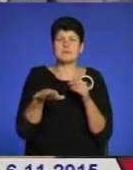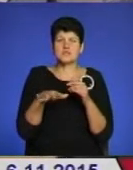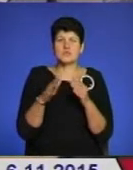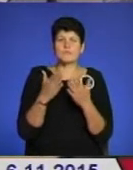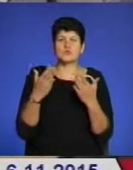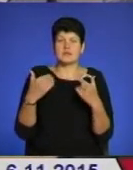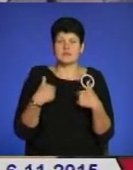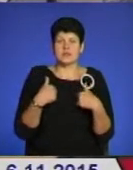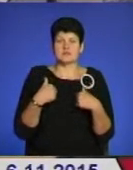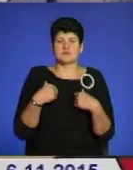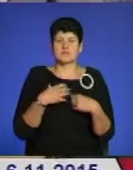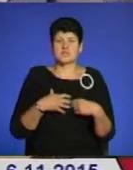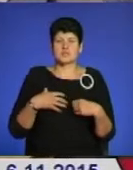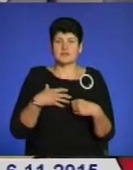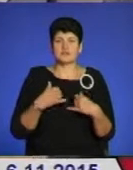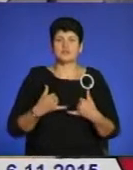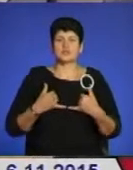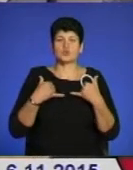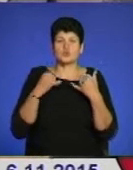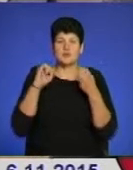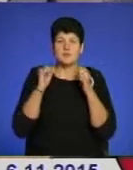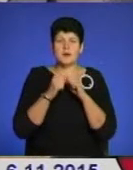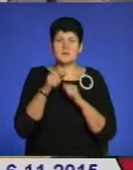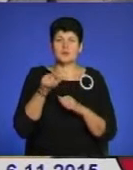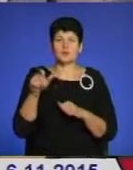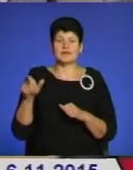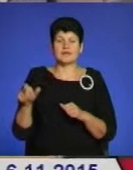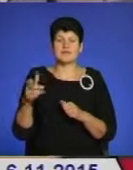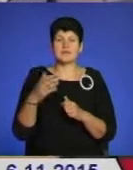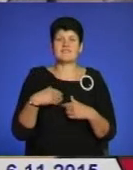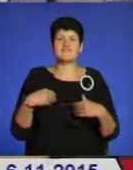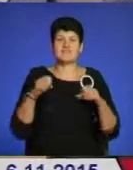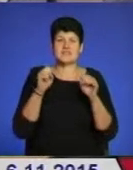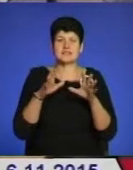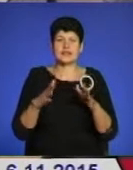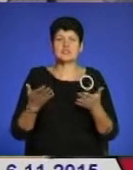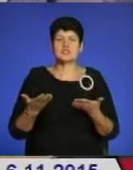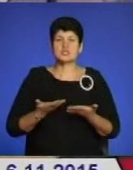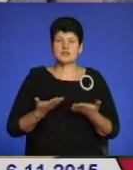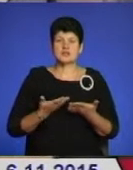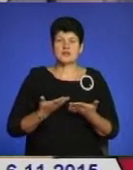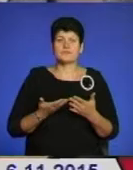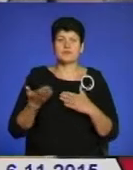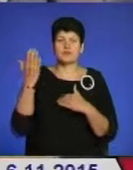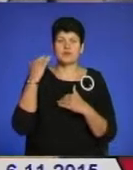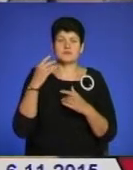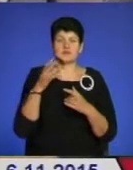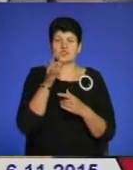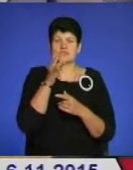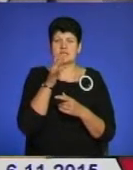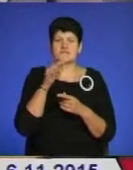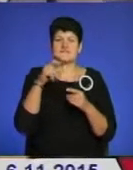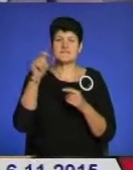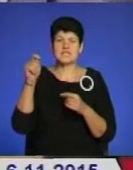І для нас надзвичайно важливо вшанувати пам'ятник людей, котрі віддали життя тоді в буремні часи війни, але